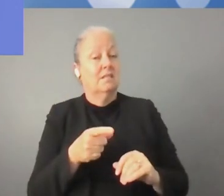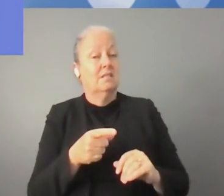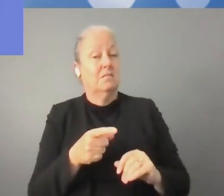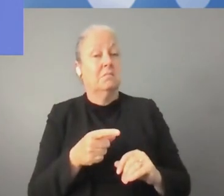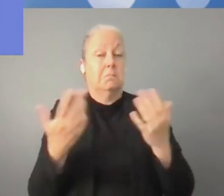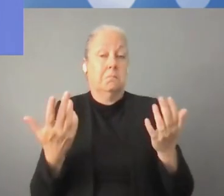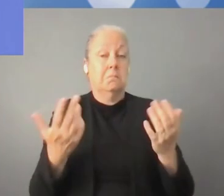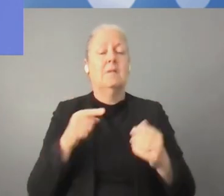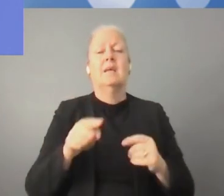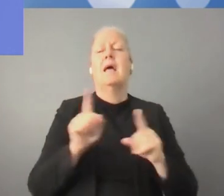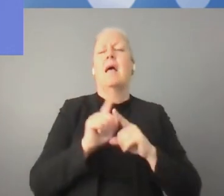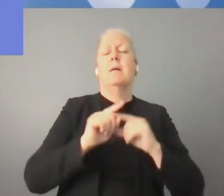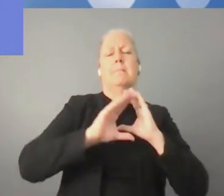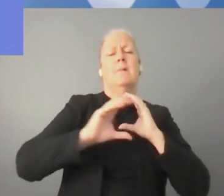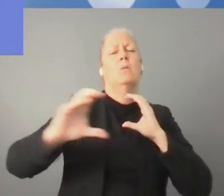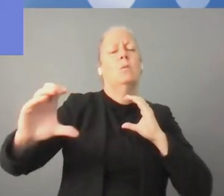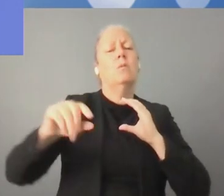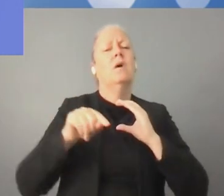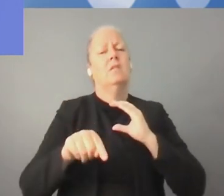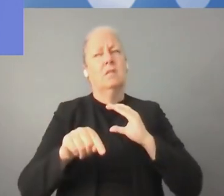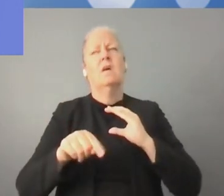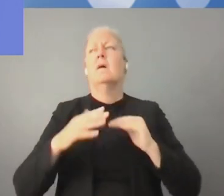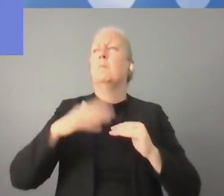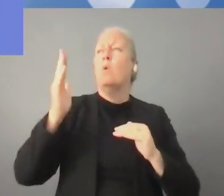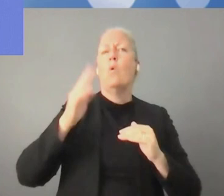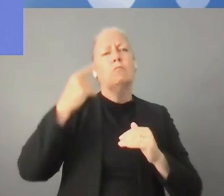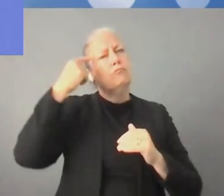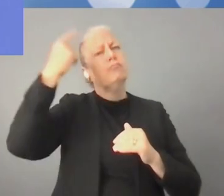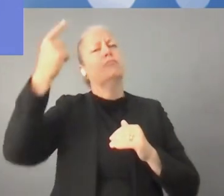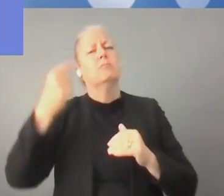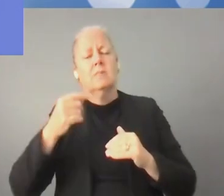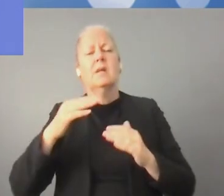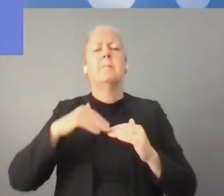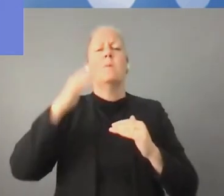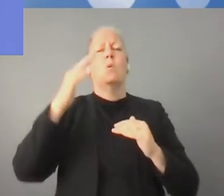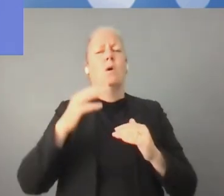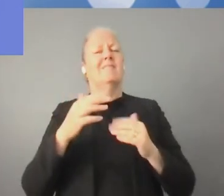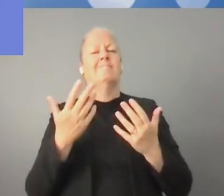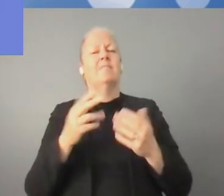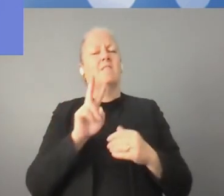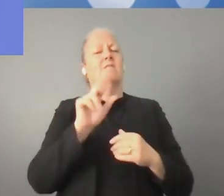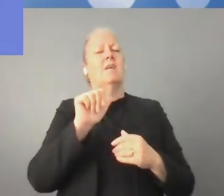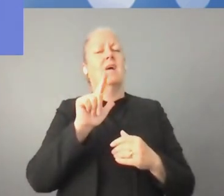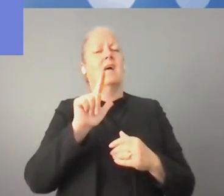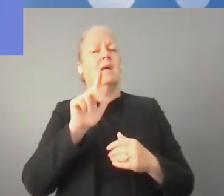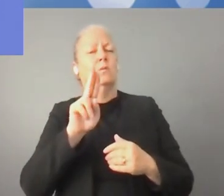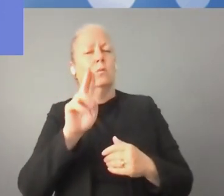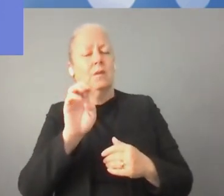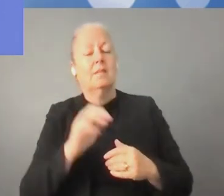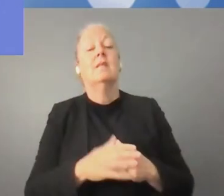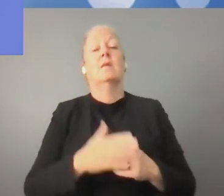الإنترنت السريع. ونريد أيضاً أن نؤمن لهم